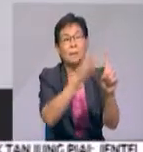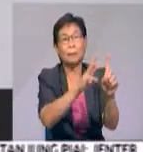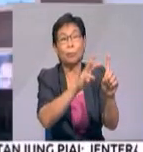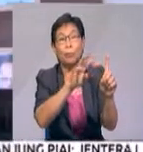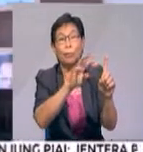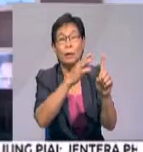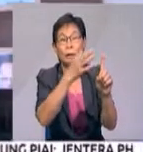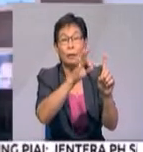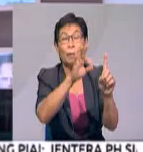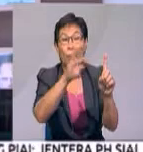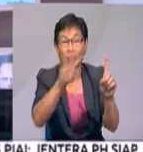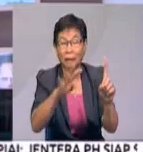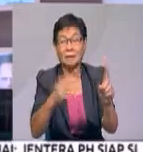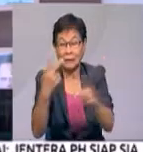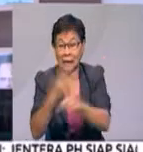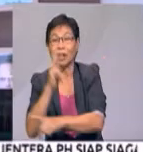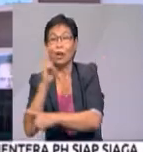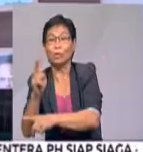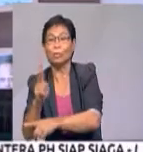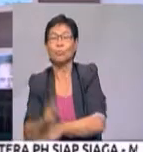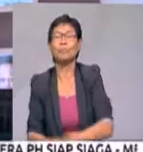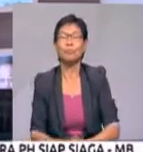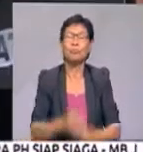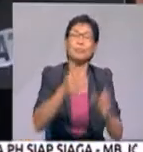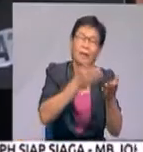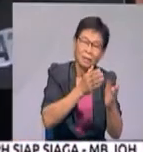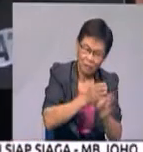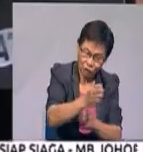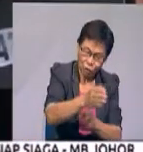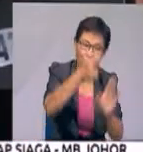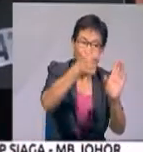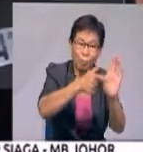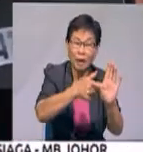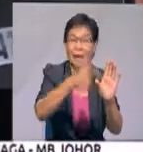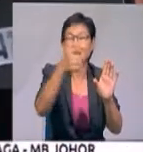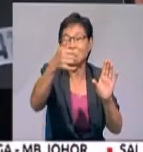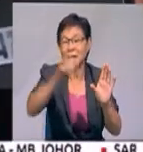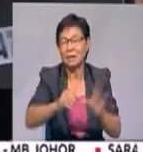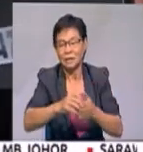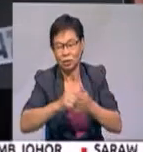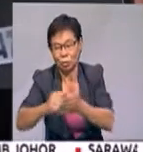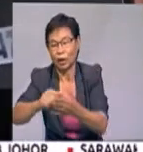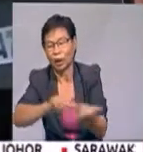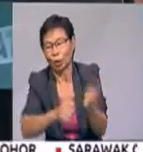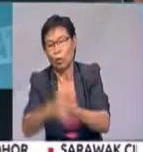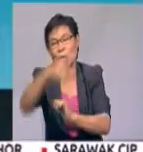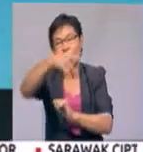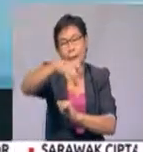Pelabur terbesar Malaysia di negara ini pula adalah bagi sektor minyak dan gas yang diterapai oleh Petronas.